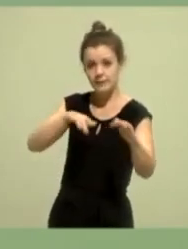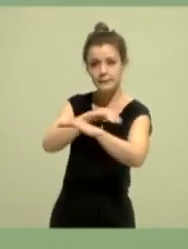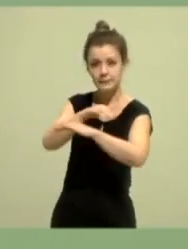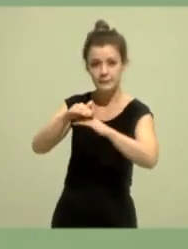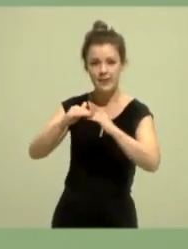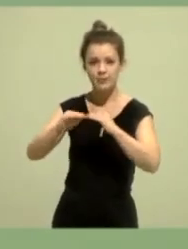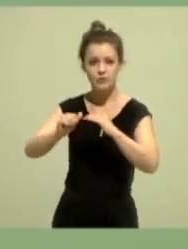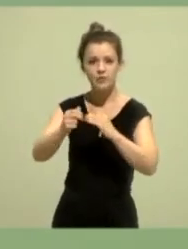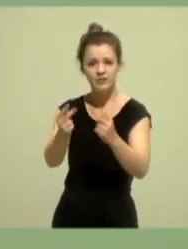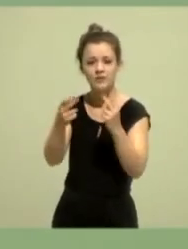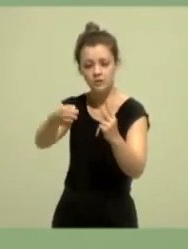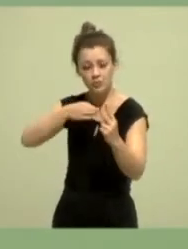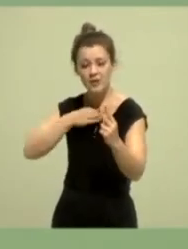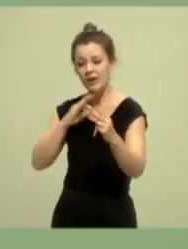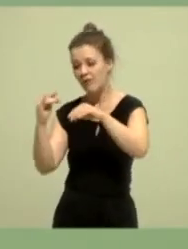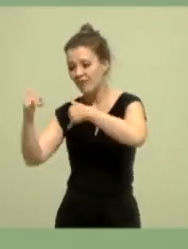selbst aktiv Politik zu gestalten.